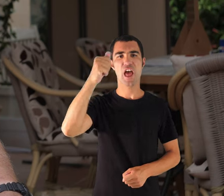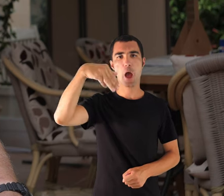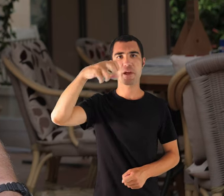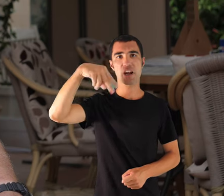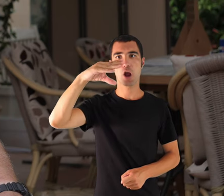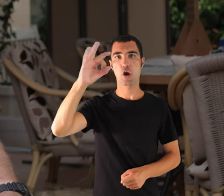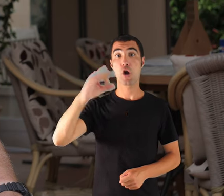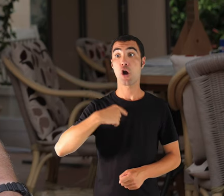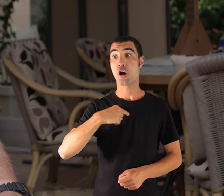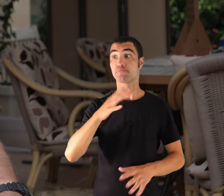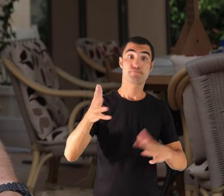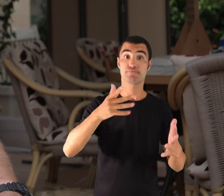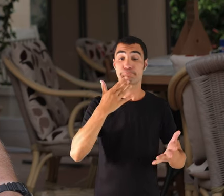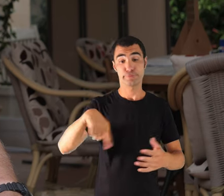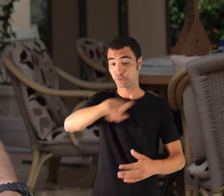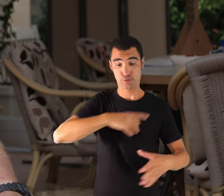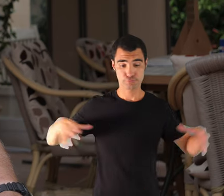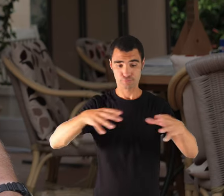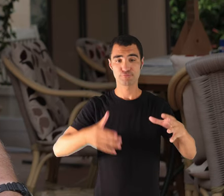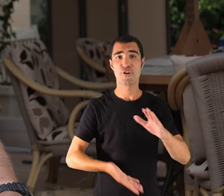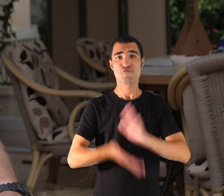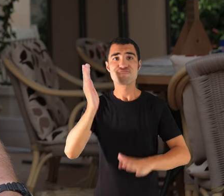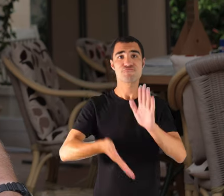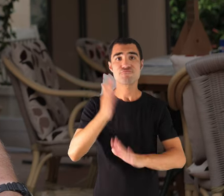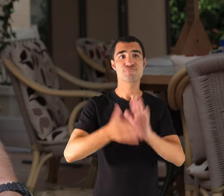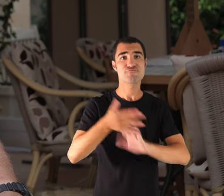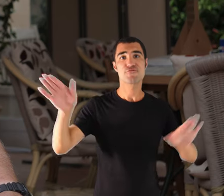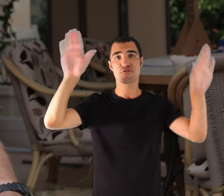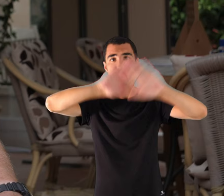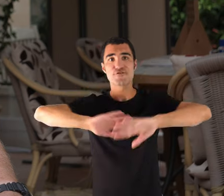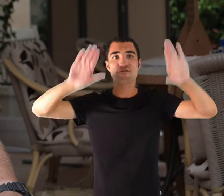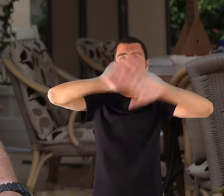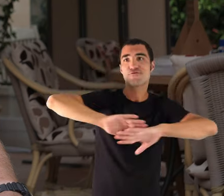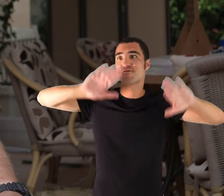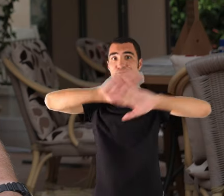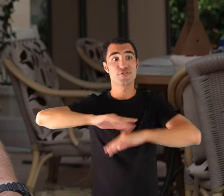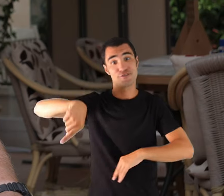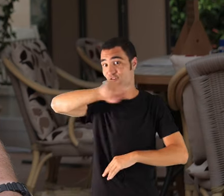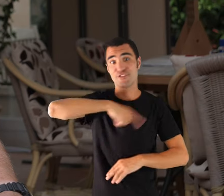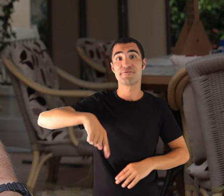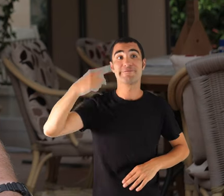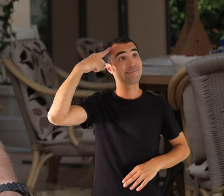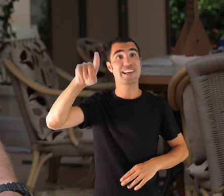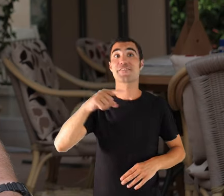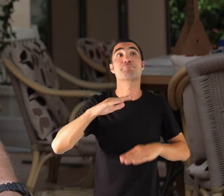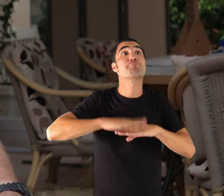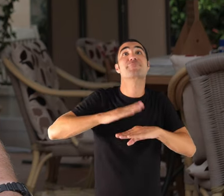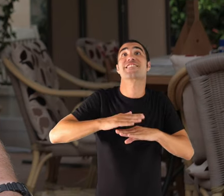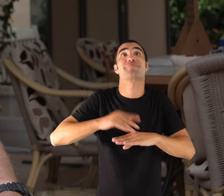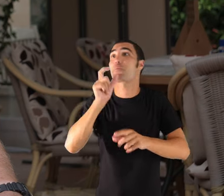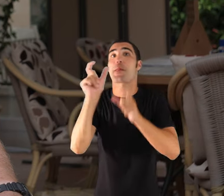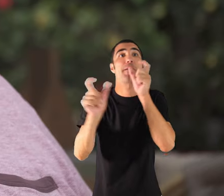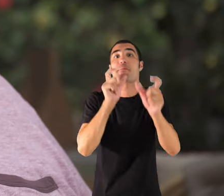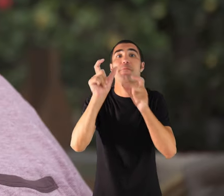esquidàvem al món de la noche, al món de la noche, pues via de sobre almenys qualque